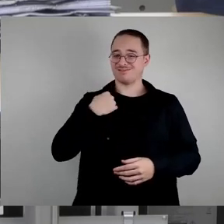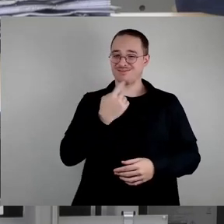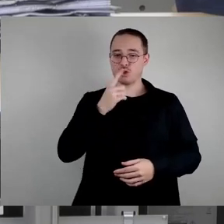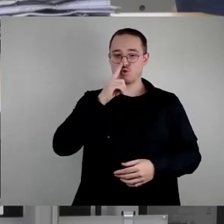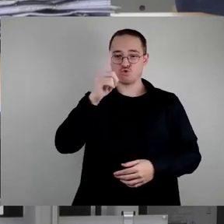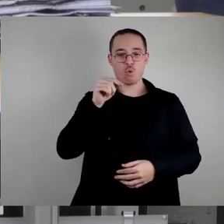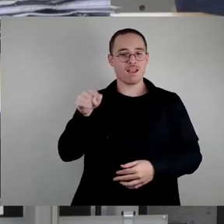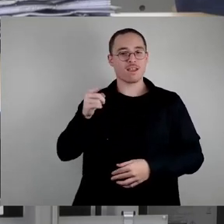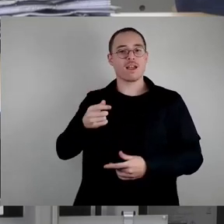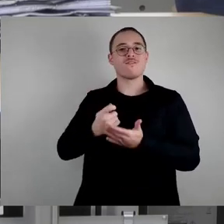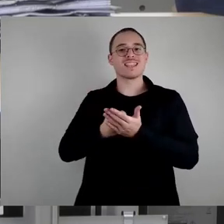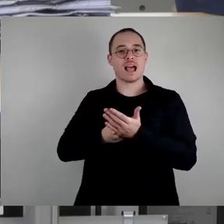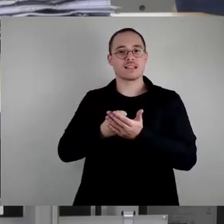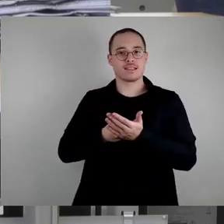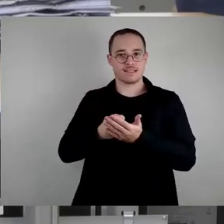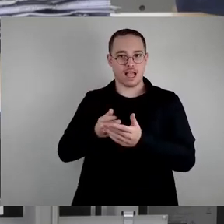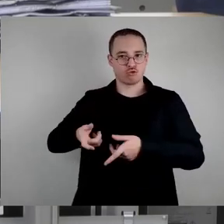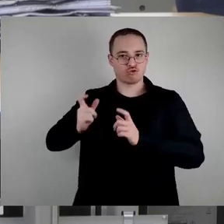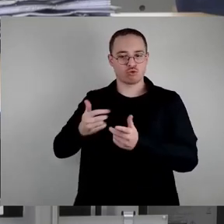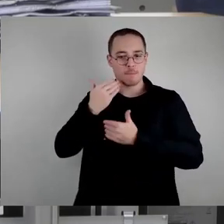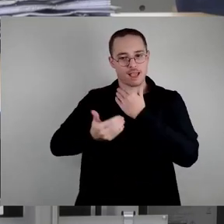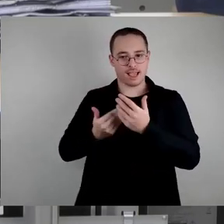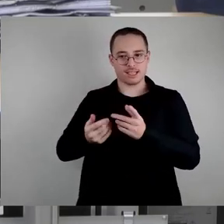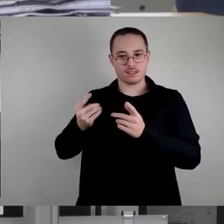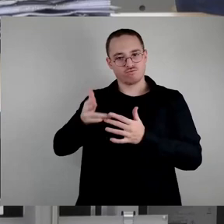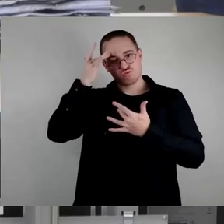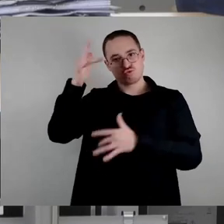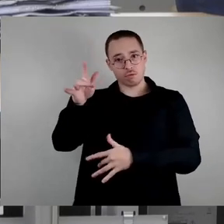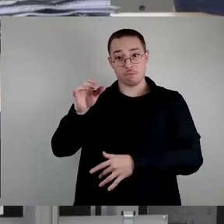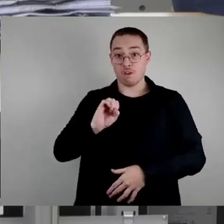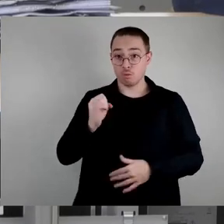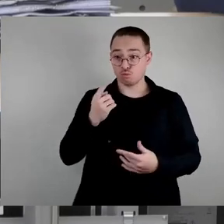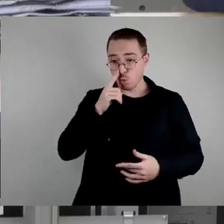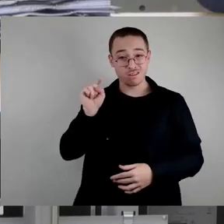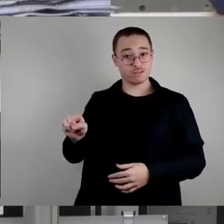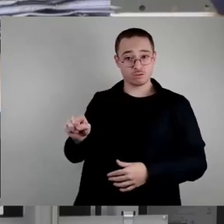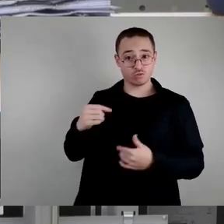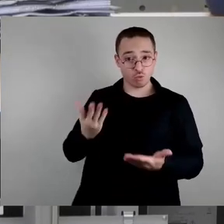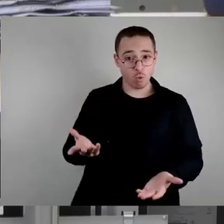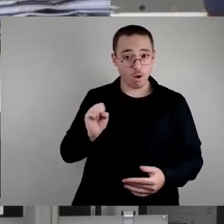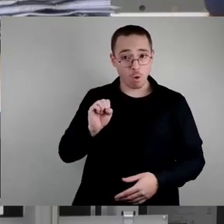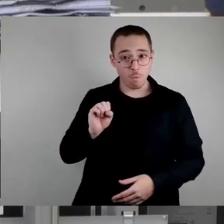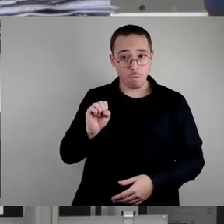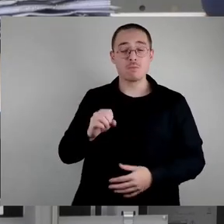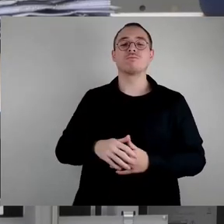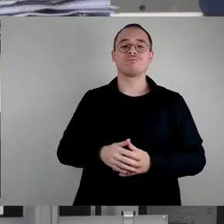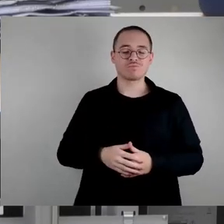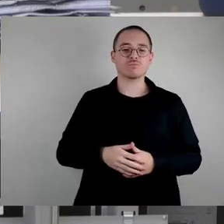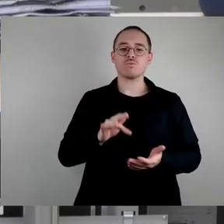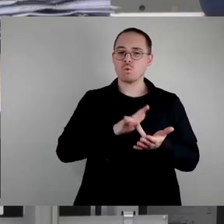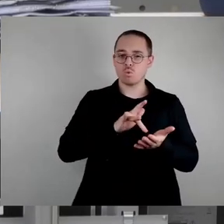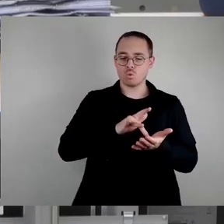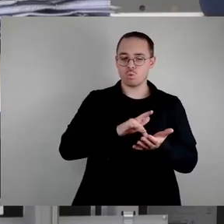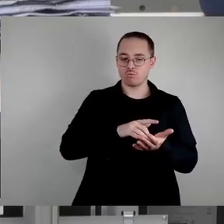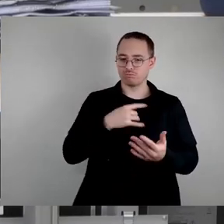zustimmen und das möchte ich kurz begründen. Es war ja so, dass eigentlich uns, also nach unserem